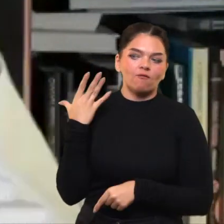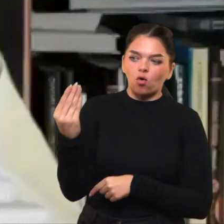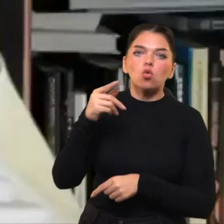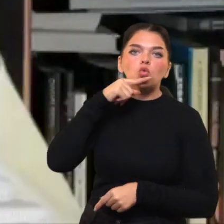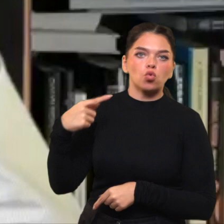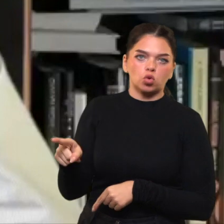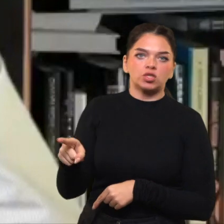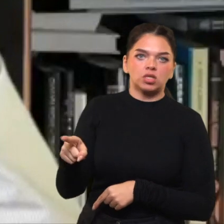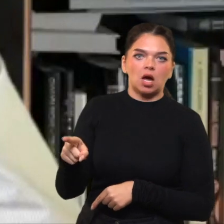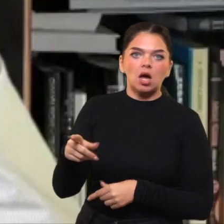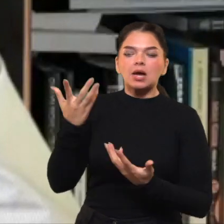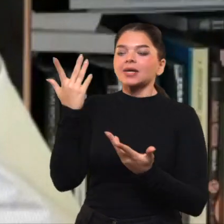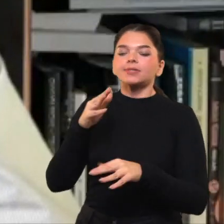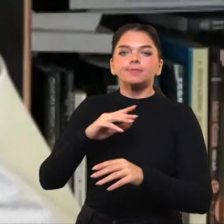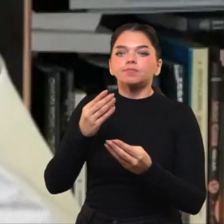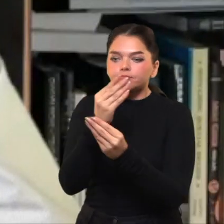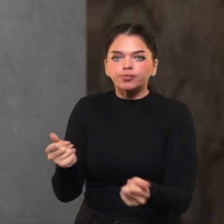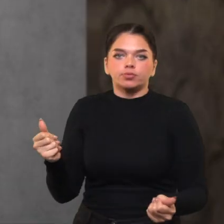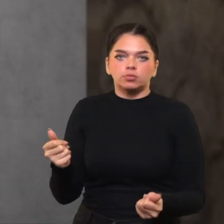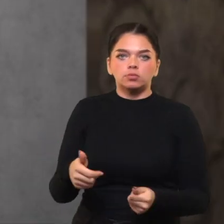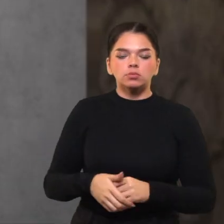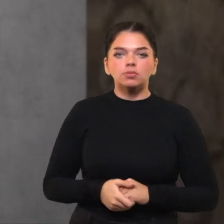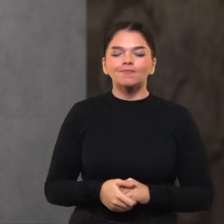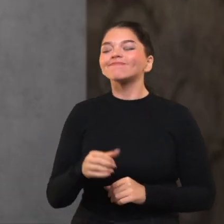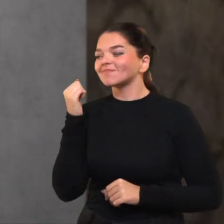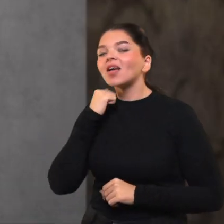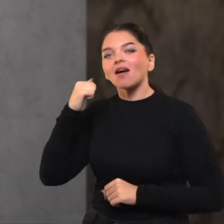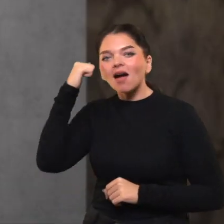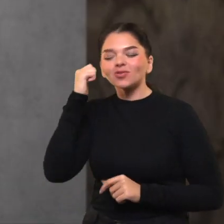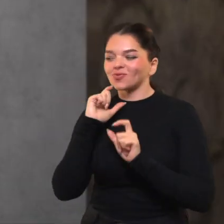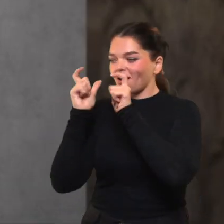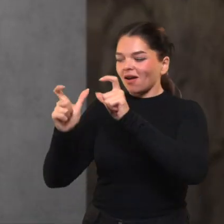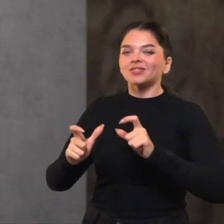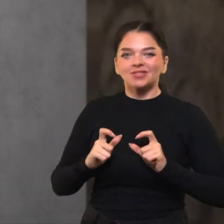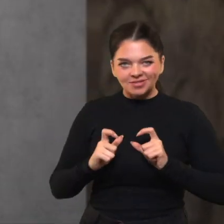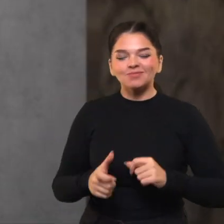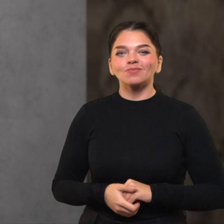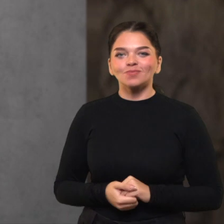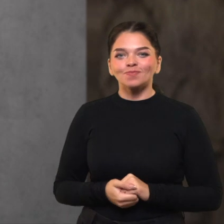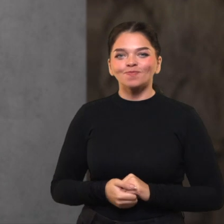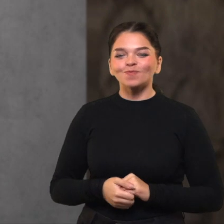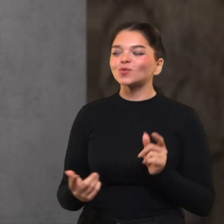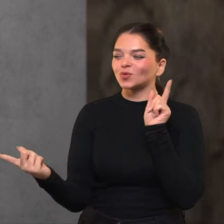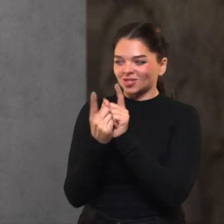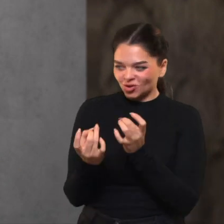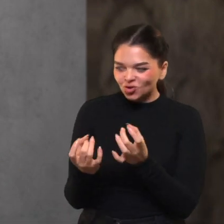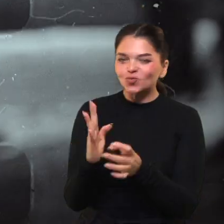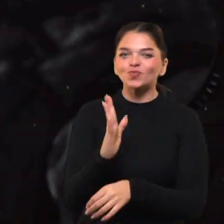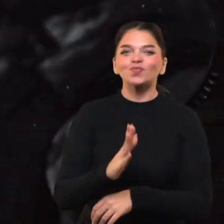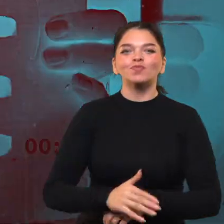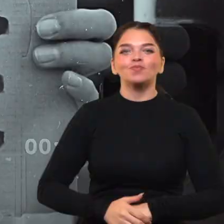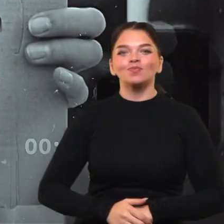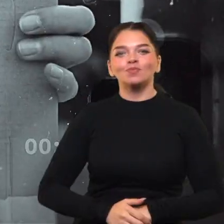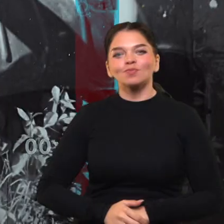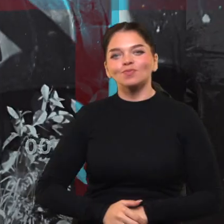neleisti jį pergybinti savo adeptų. Ačiū už jūsų labai iš samo atsakymą. Iki sekančių susitikimą.